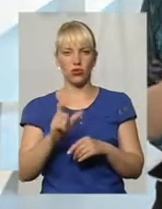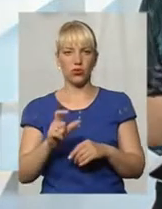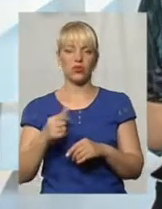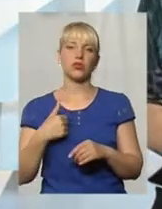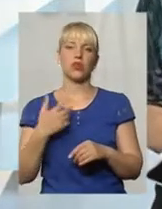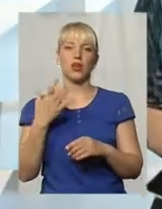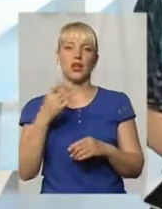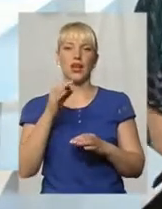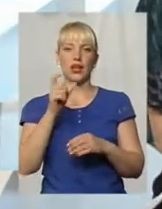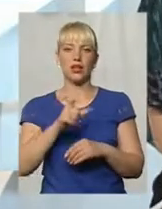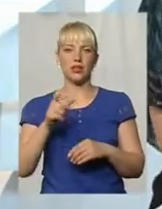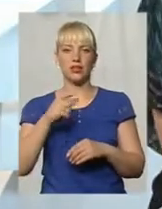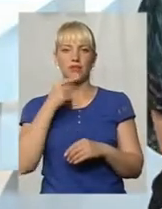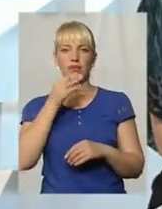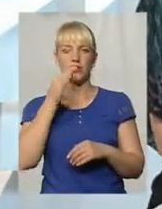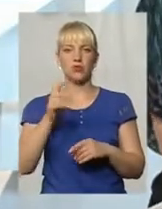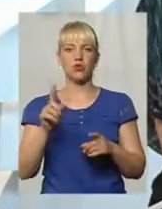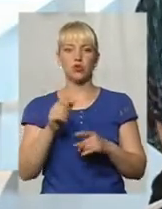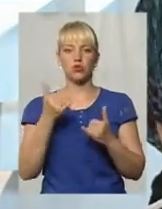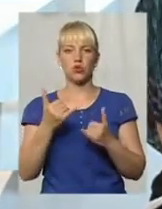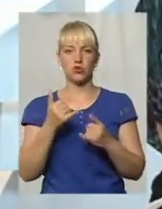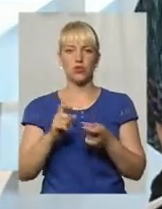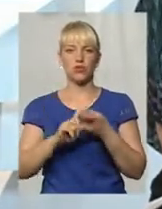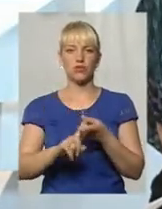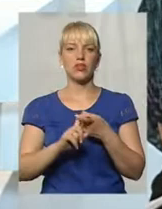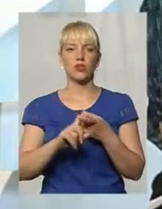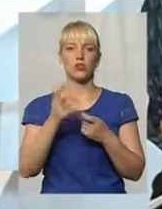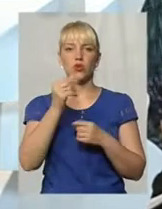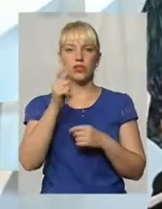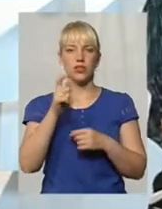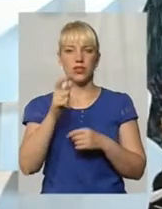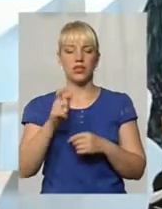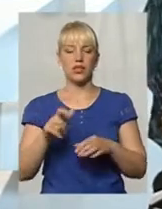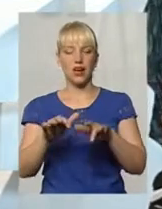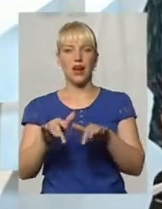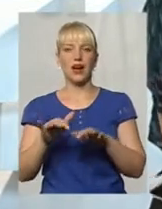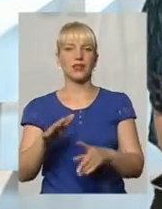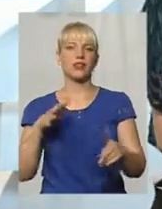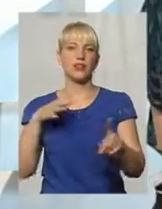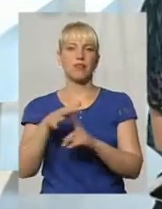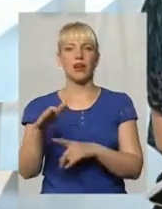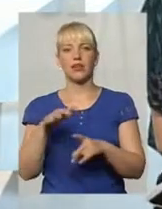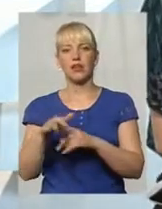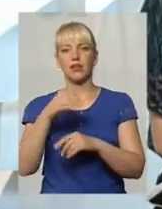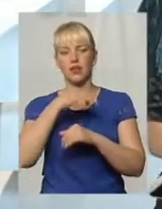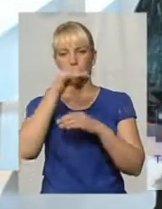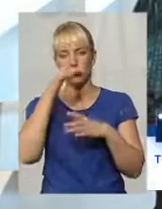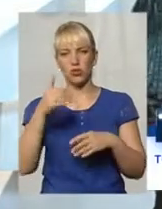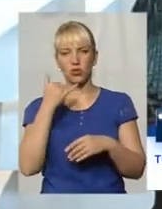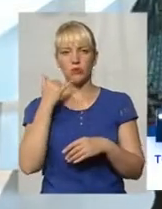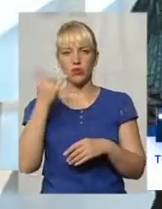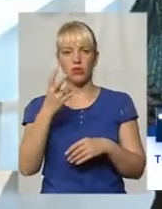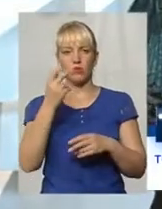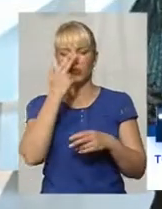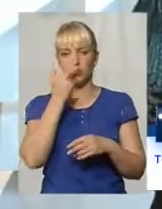що сьогодні зі искусними хакерськими атаками ми не можемо видавати дзвінки зі звичного телефону 61-9060,